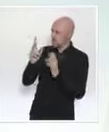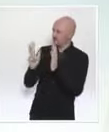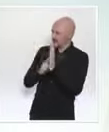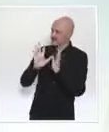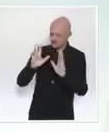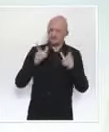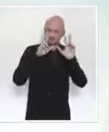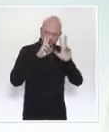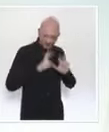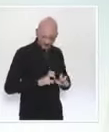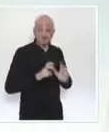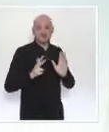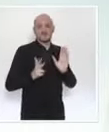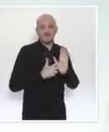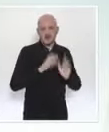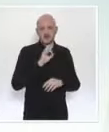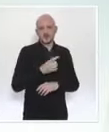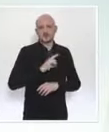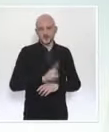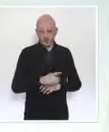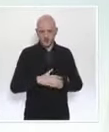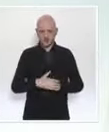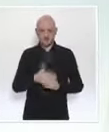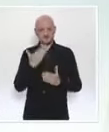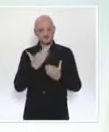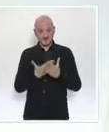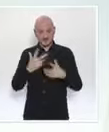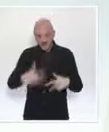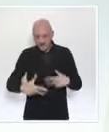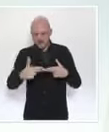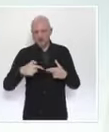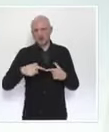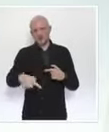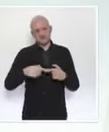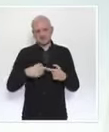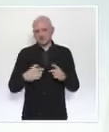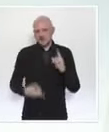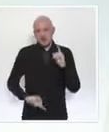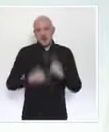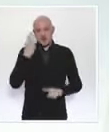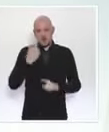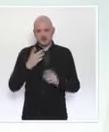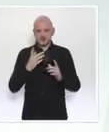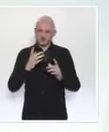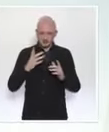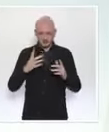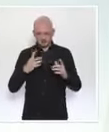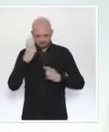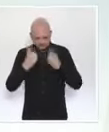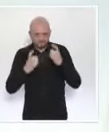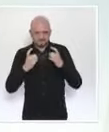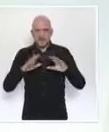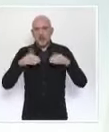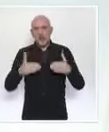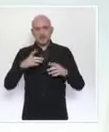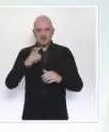indispensables pour commencer à nous faire vacciner en France. Je sais que les questions que